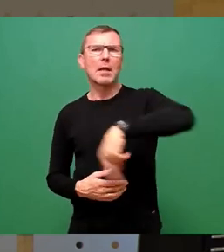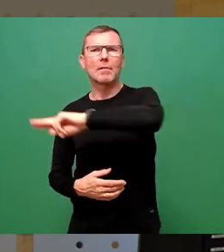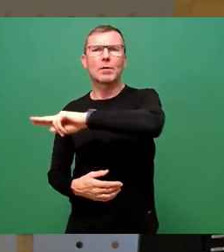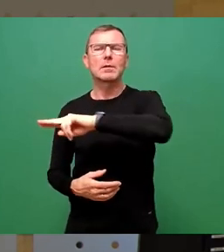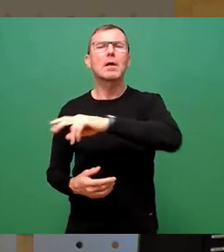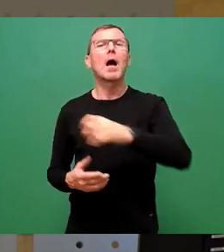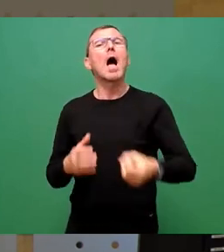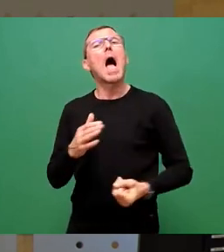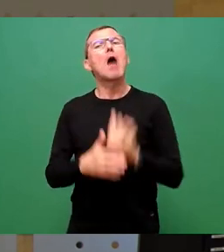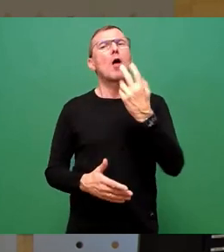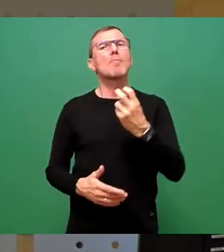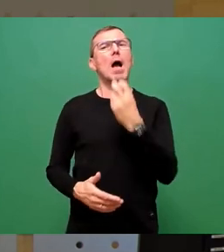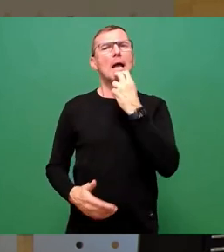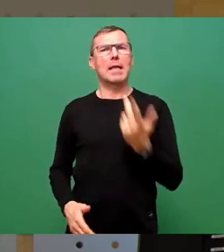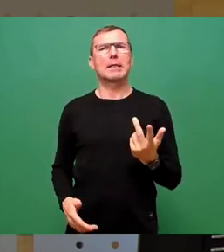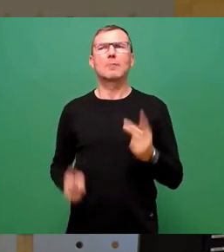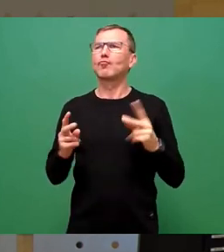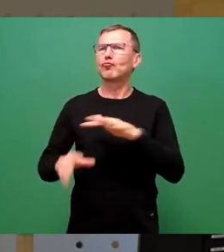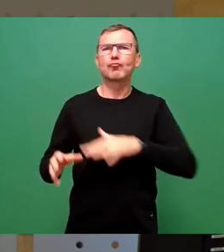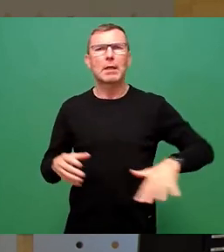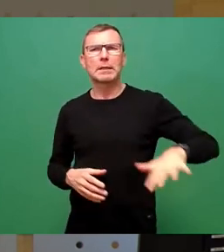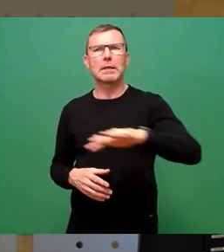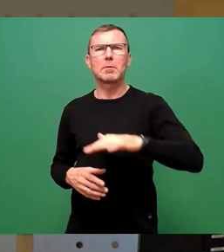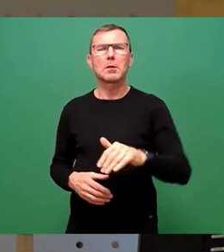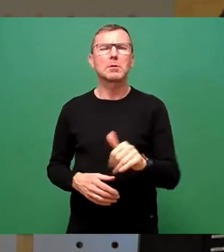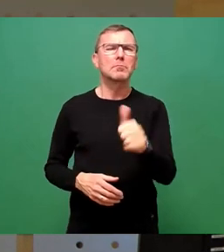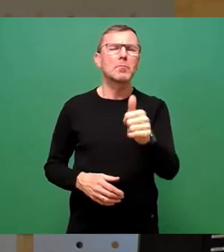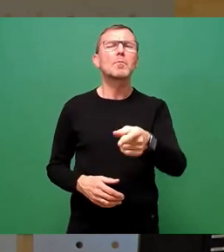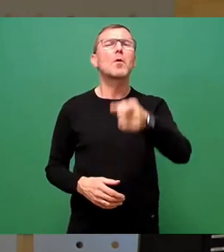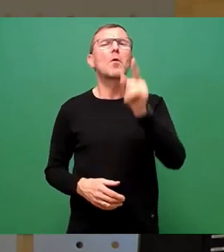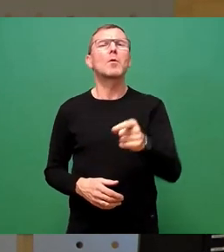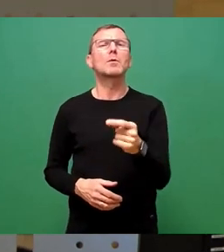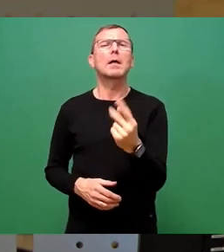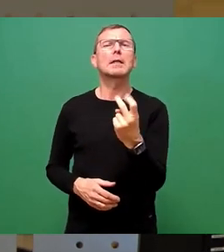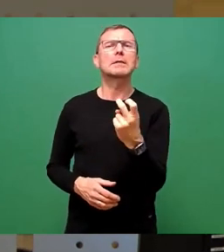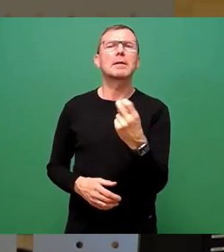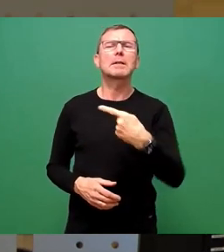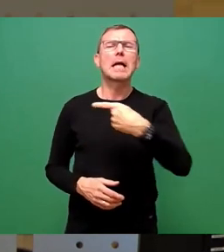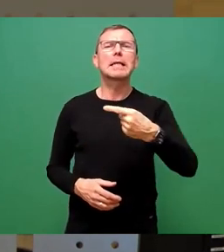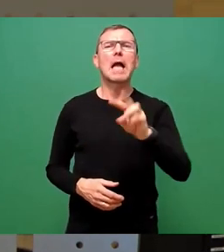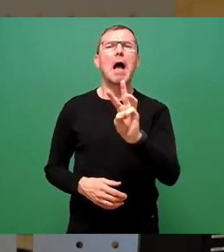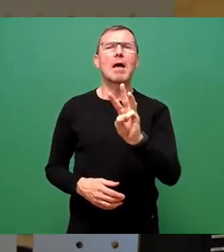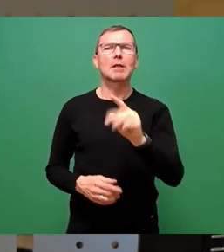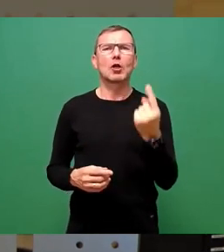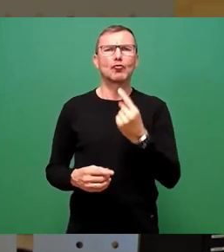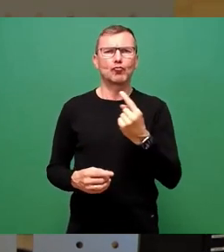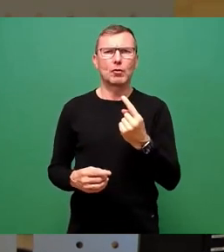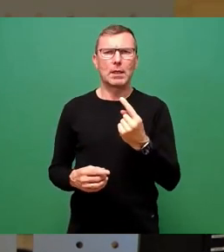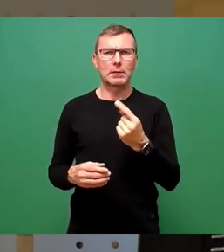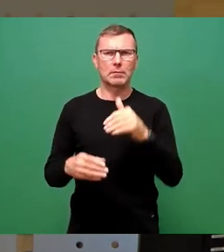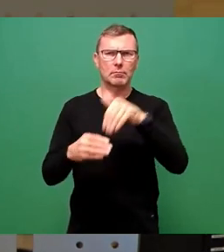erneuerbaren Energien im Stadtgebiet bei rund 120 Gigawattstunden bewegt.